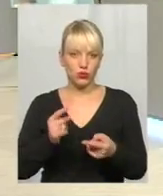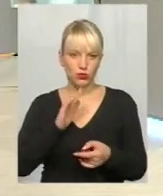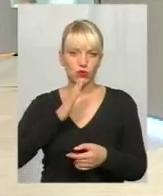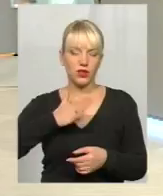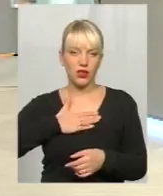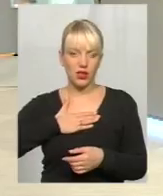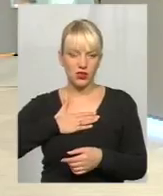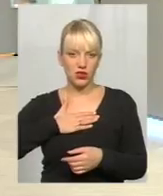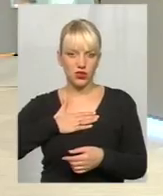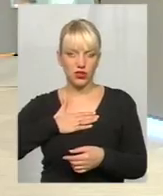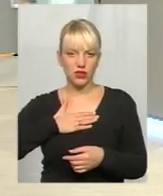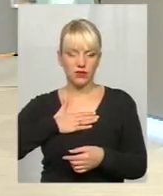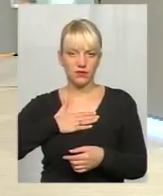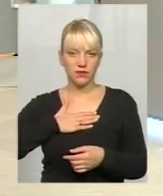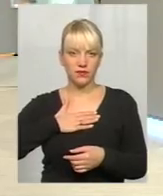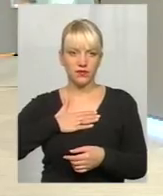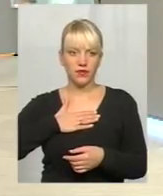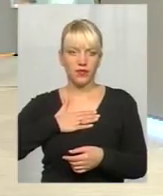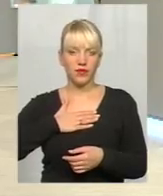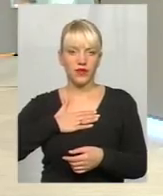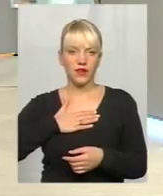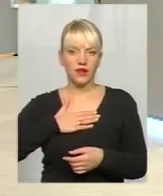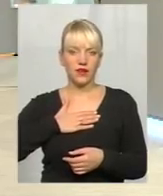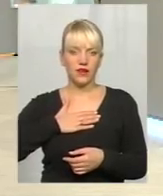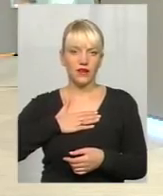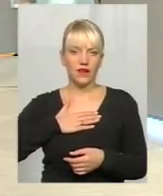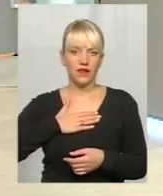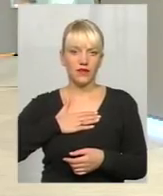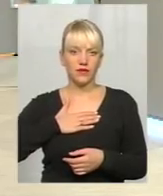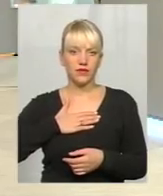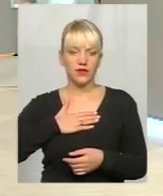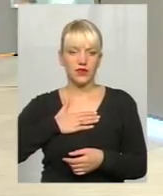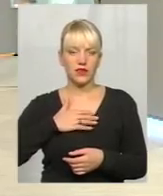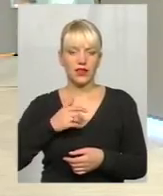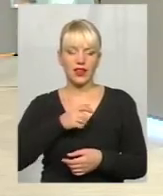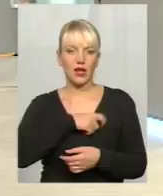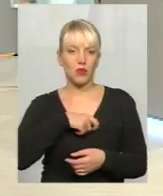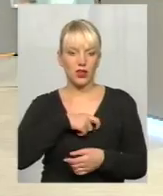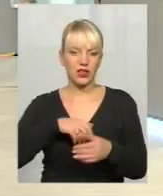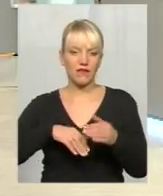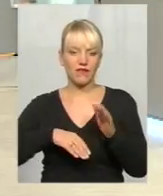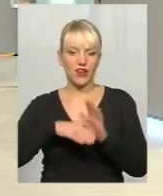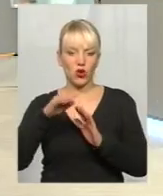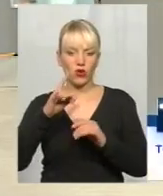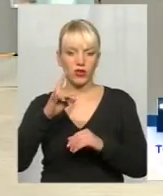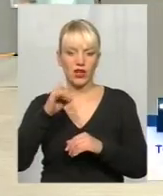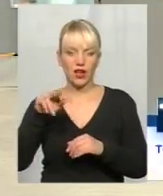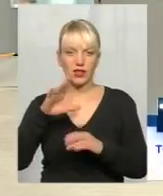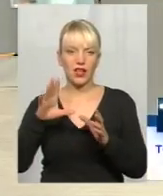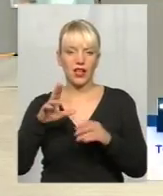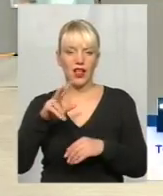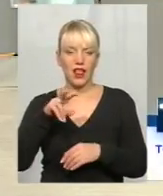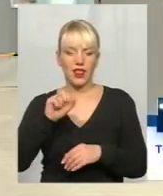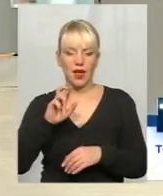господи Баре Дзюшку, депутати Верховної Ради разом Лавадзюк, разом з